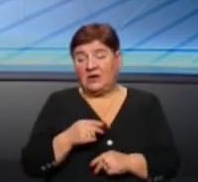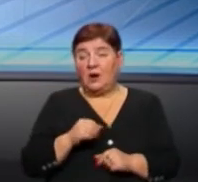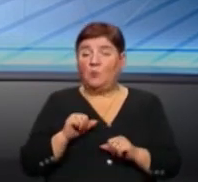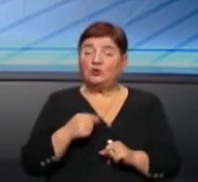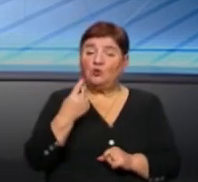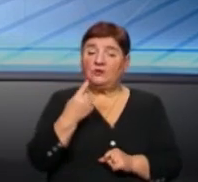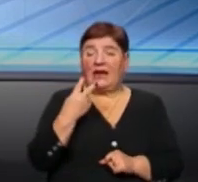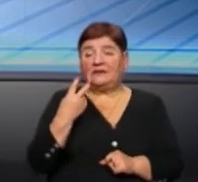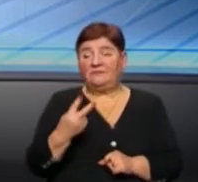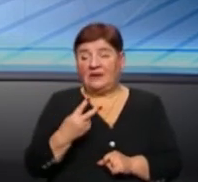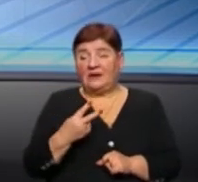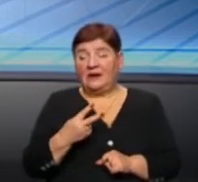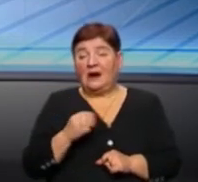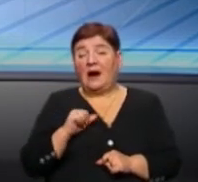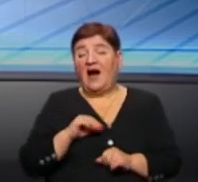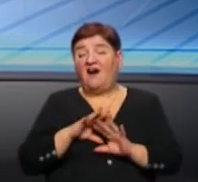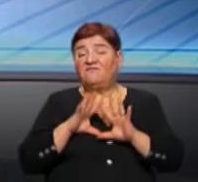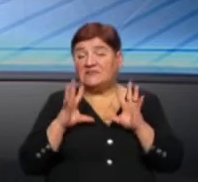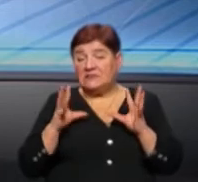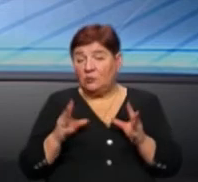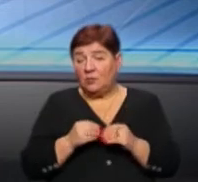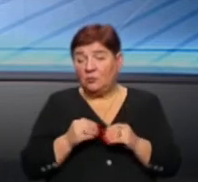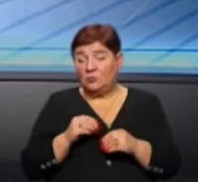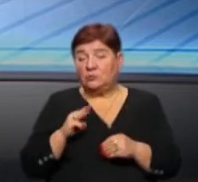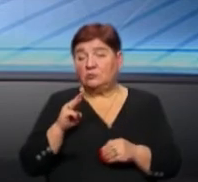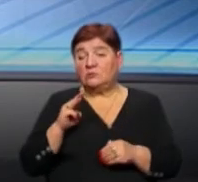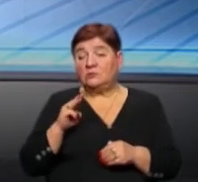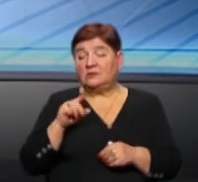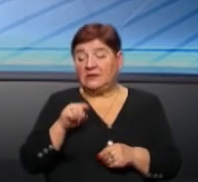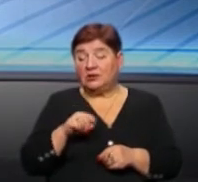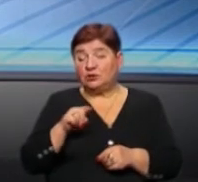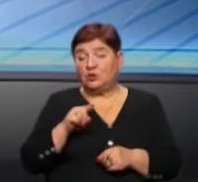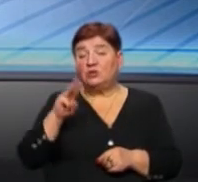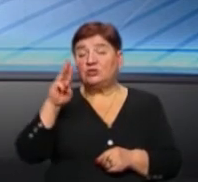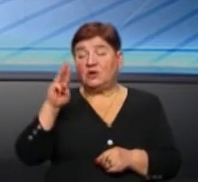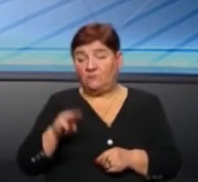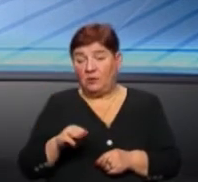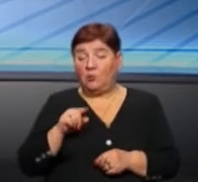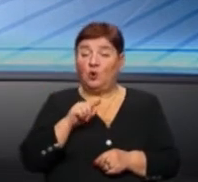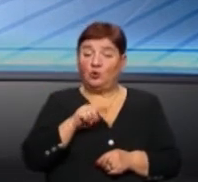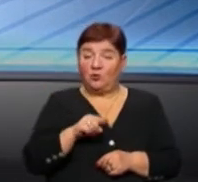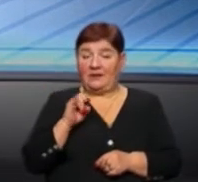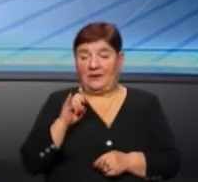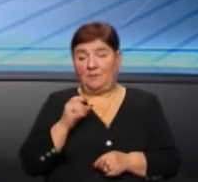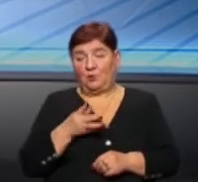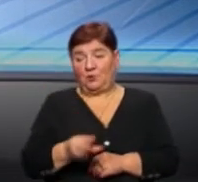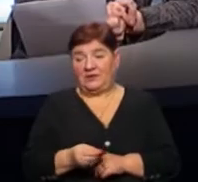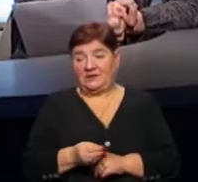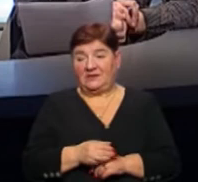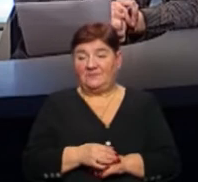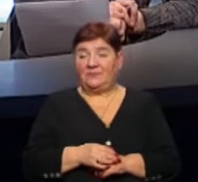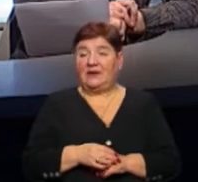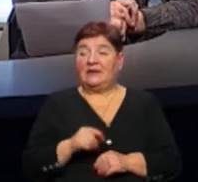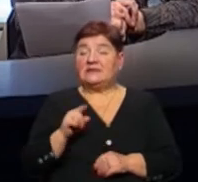справи десь. А в цілому, те, що штрафуємо, те платять. До